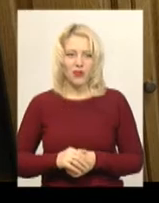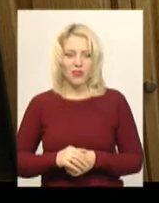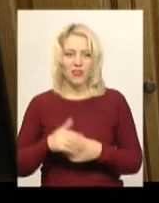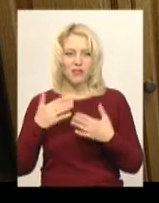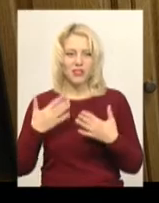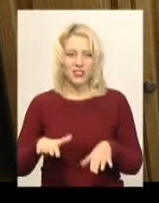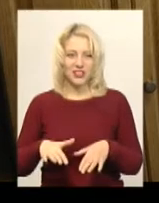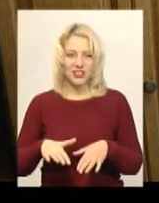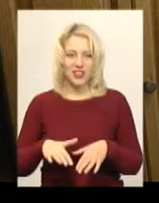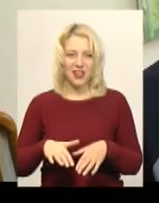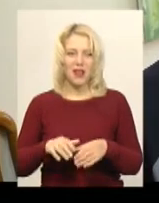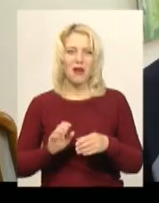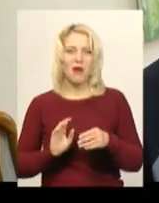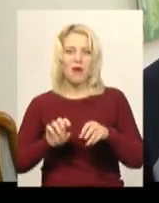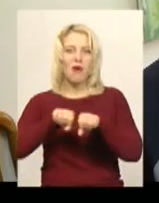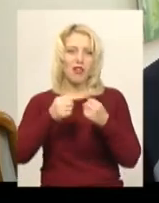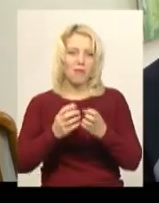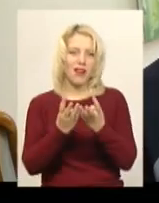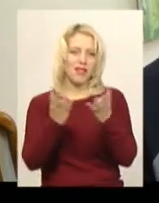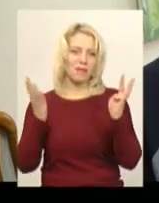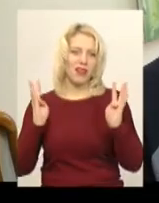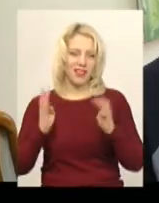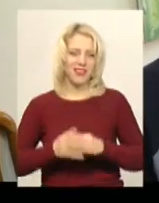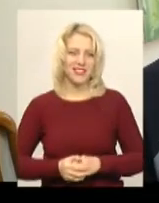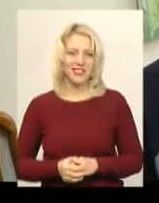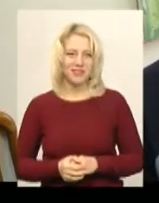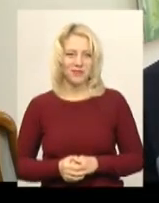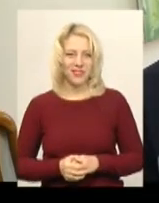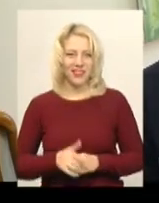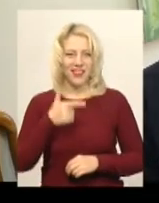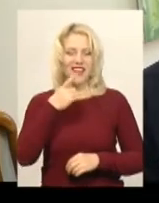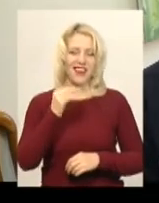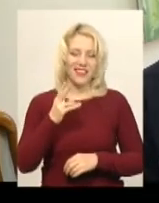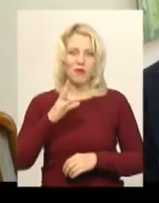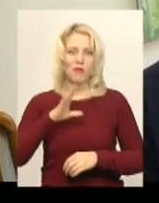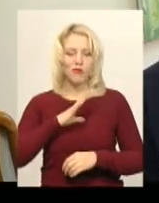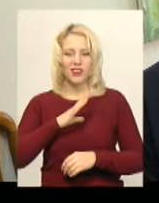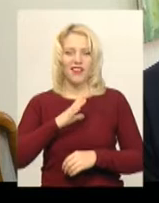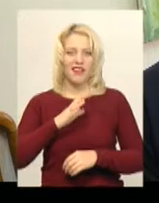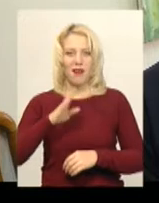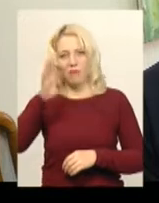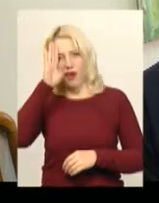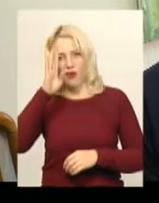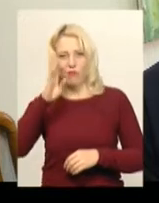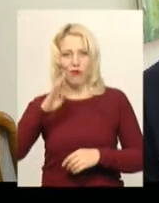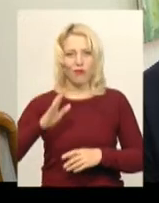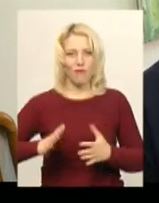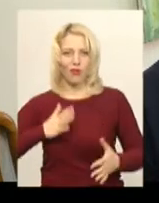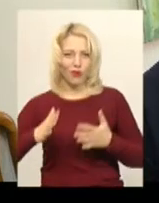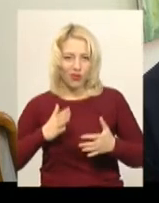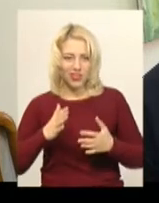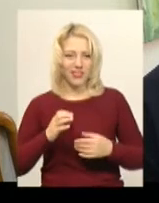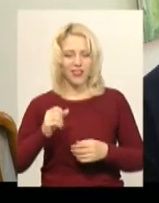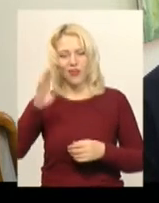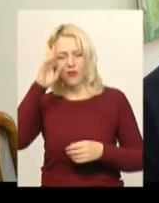браму і перелаз. Ней був парбок моторний, і хлопець хоч куди козак, і